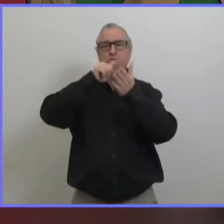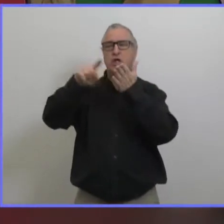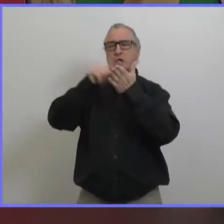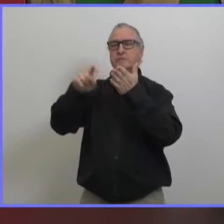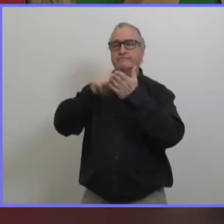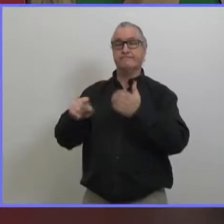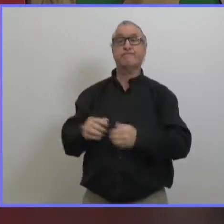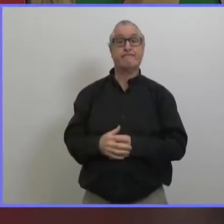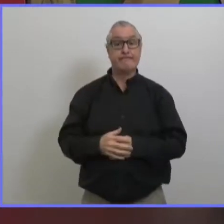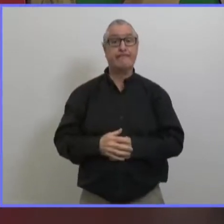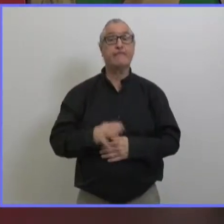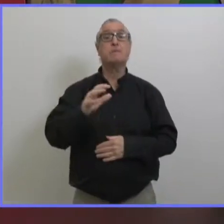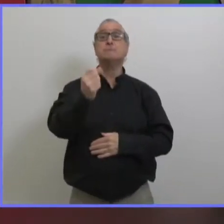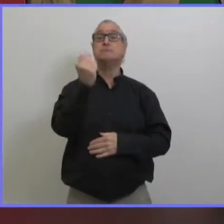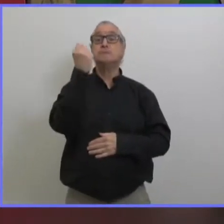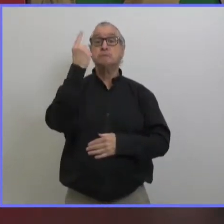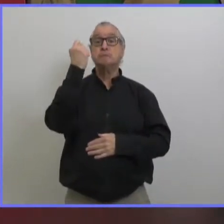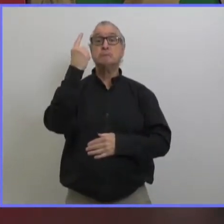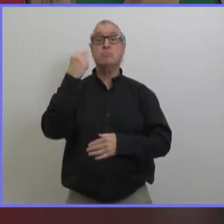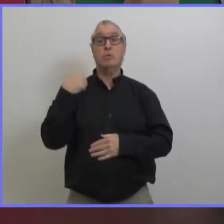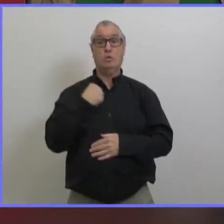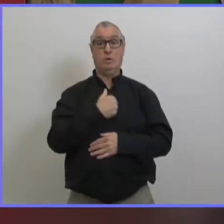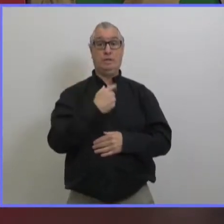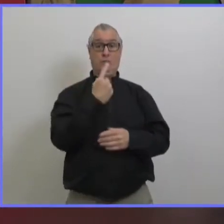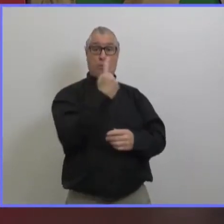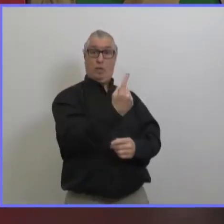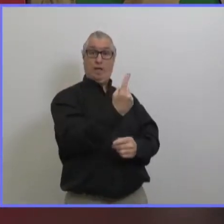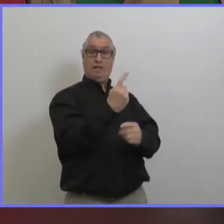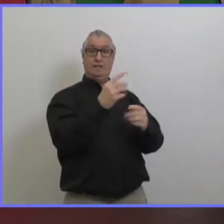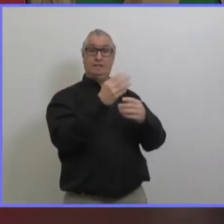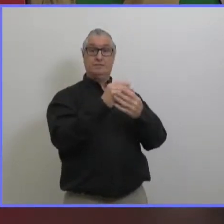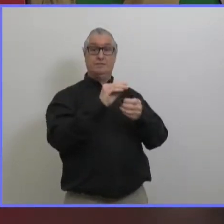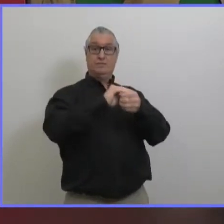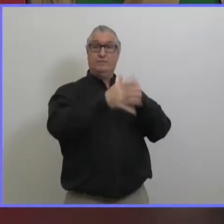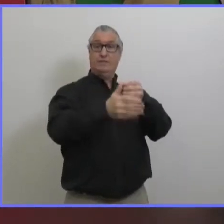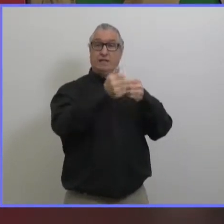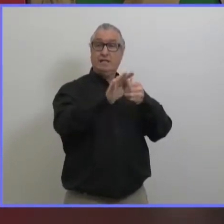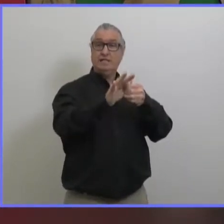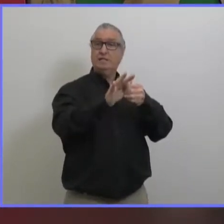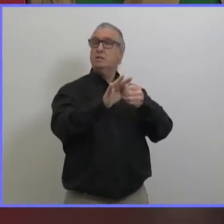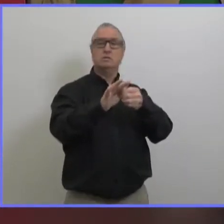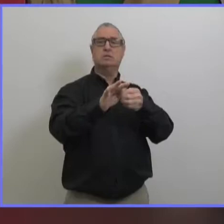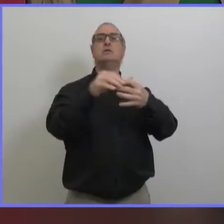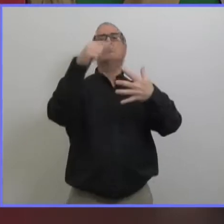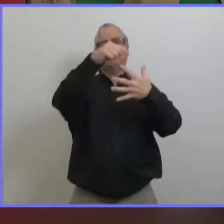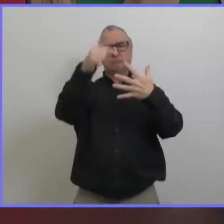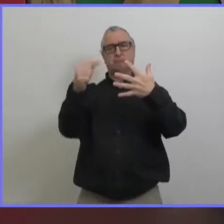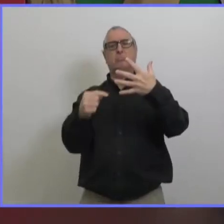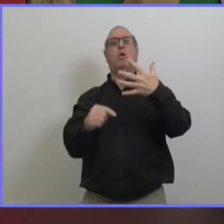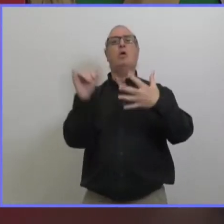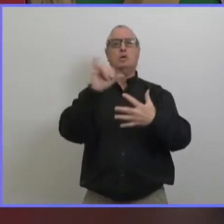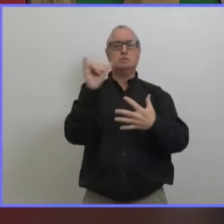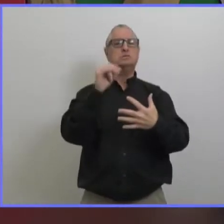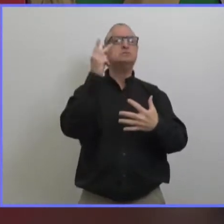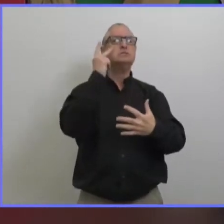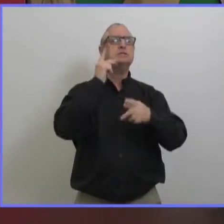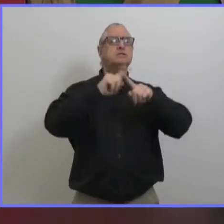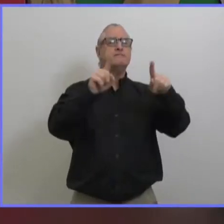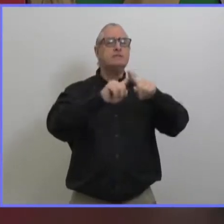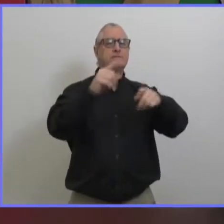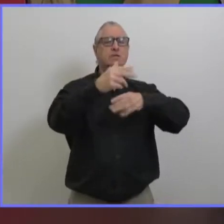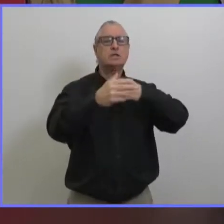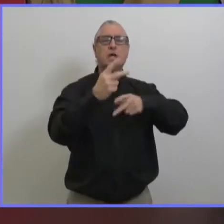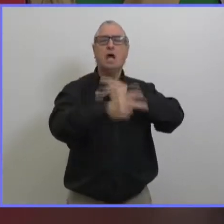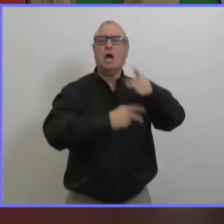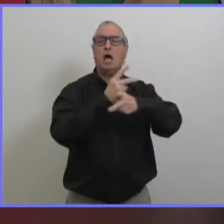arsenal de munitions pour nous battre contre la cove et 19 ce sont les mesures de santé publique qui sont en place